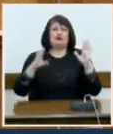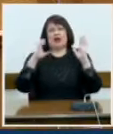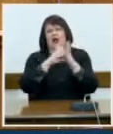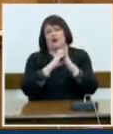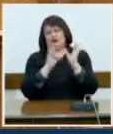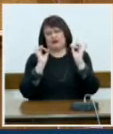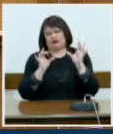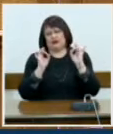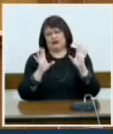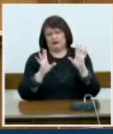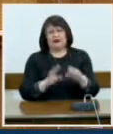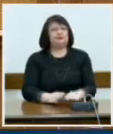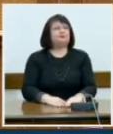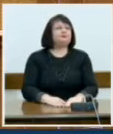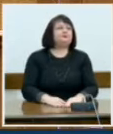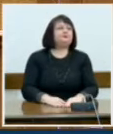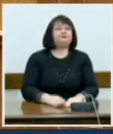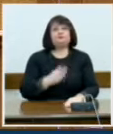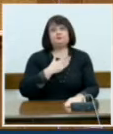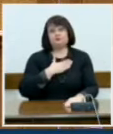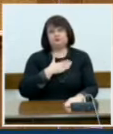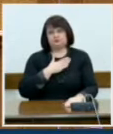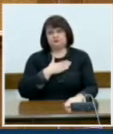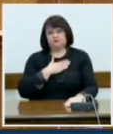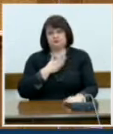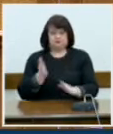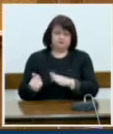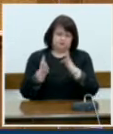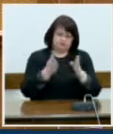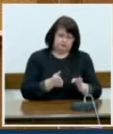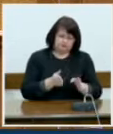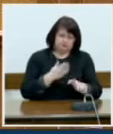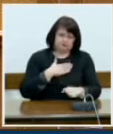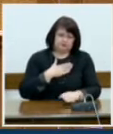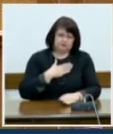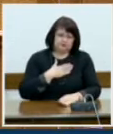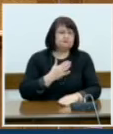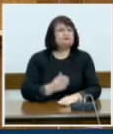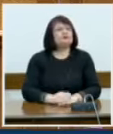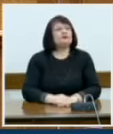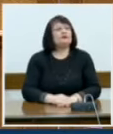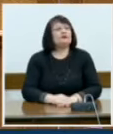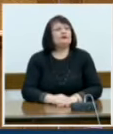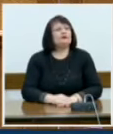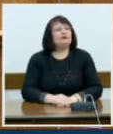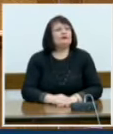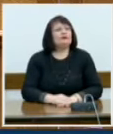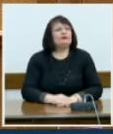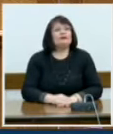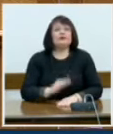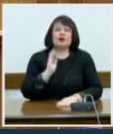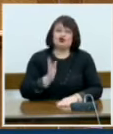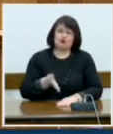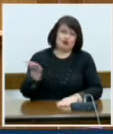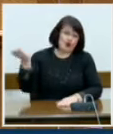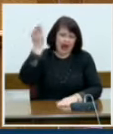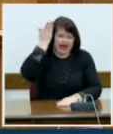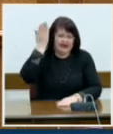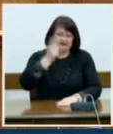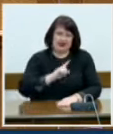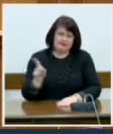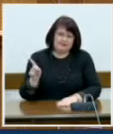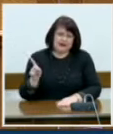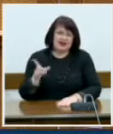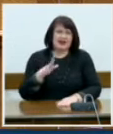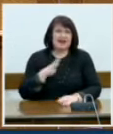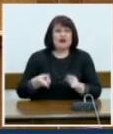Από τη δικιά μου την πλευρά, στο μέτωπο κατά της ακρίβειας, θέλω να